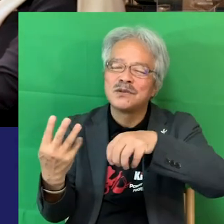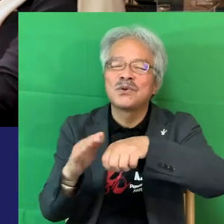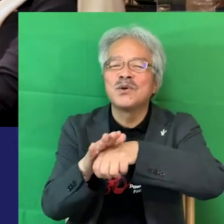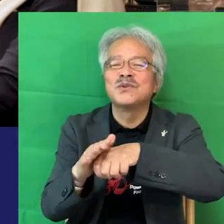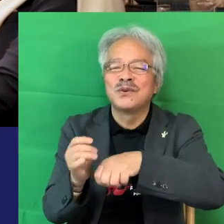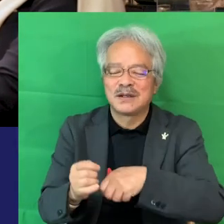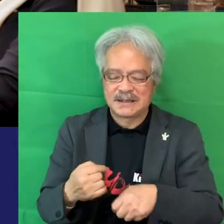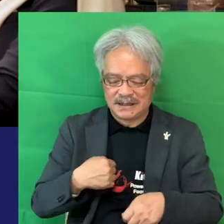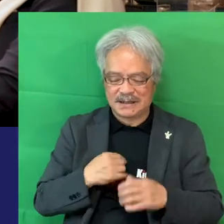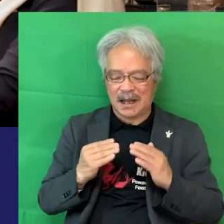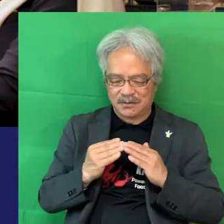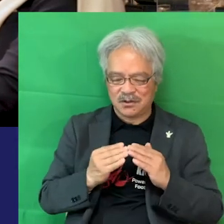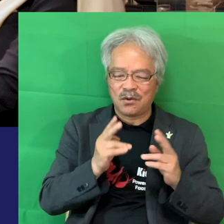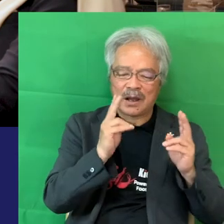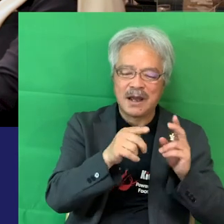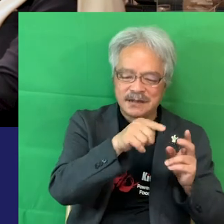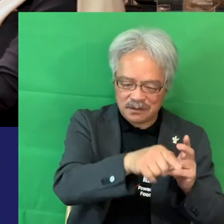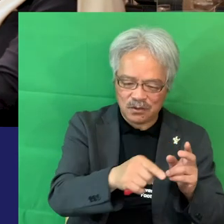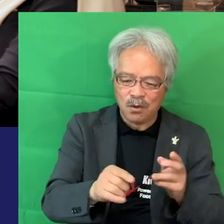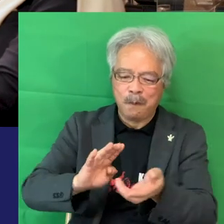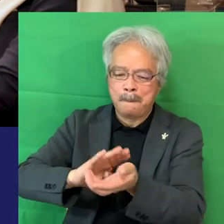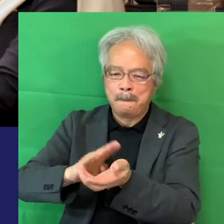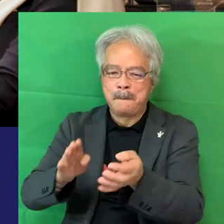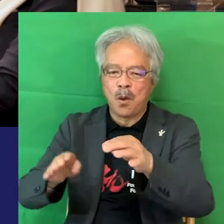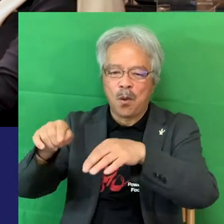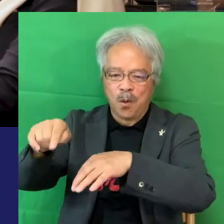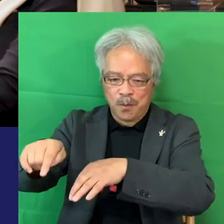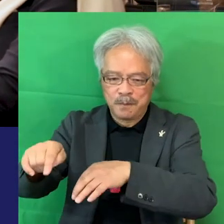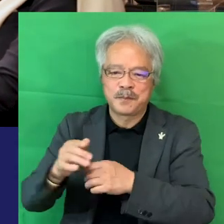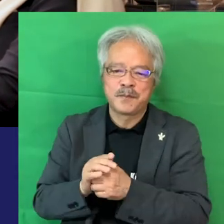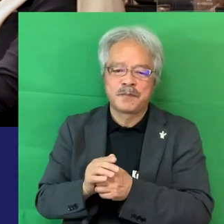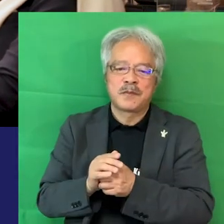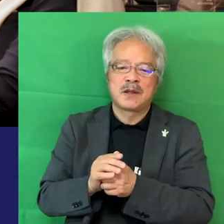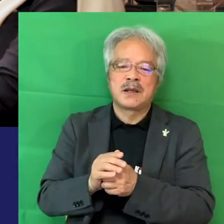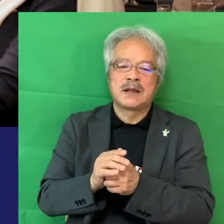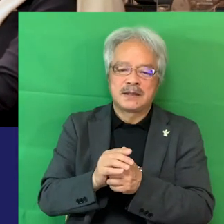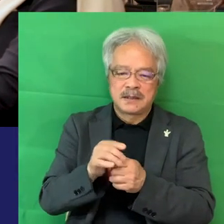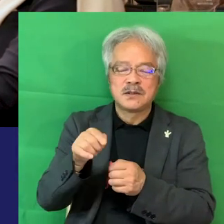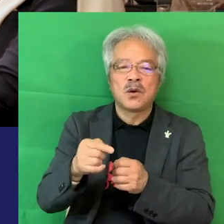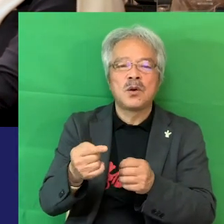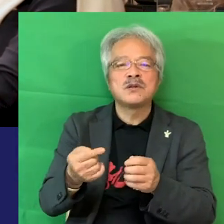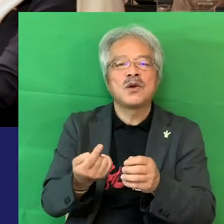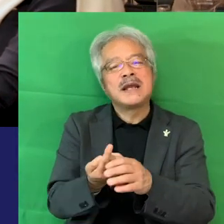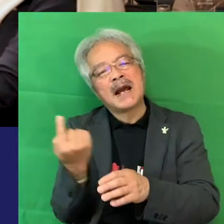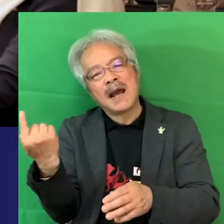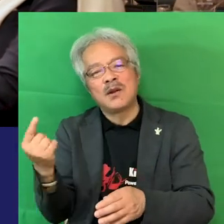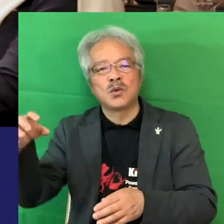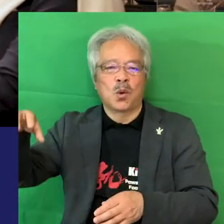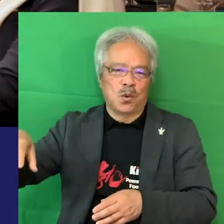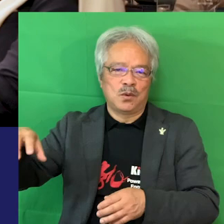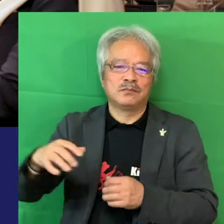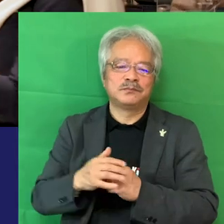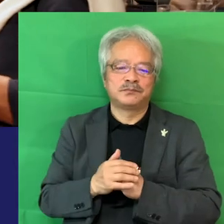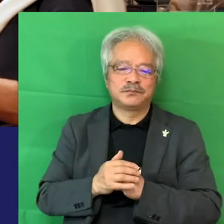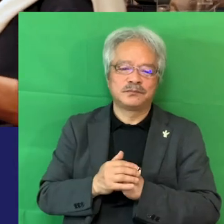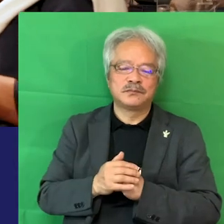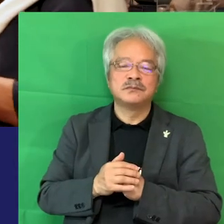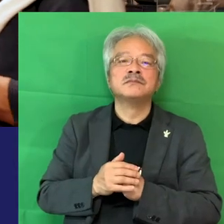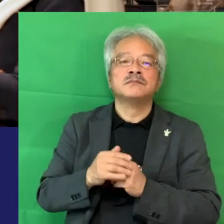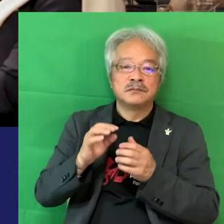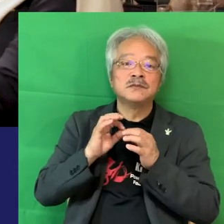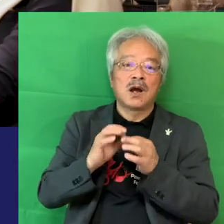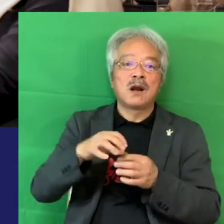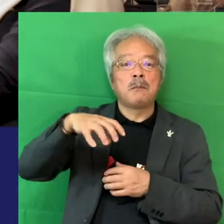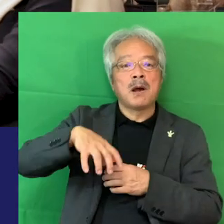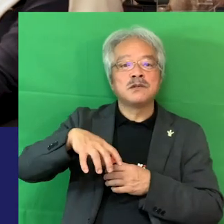自宅と会社と病院自宅と学校と病院それ以外の場所だからコミュニテはいくつかあったほうがいいでしょう